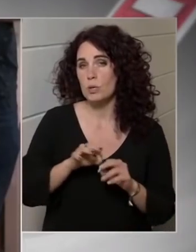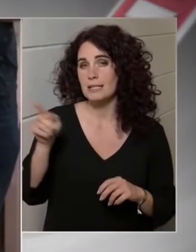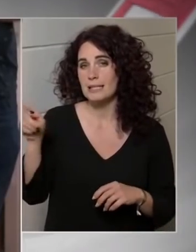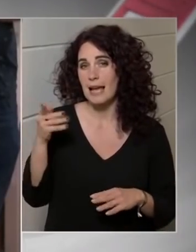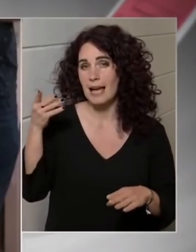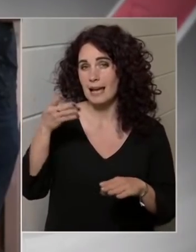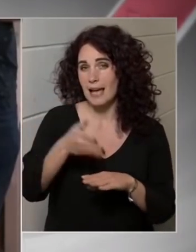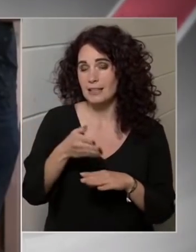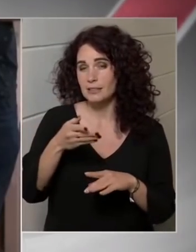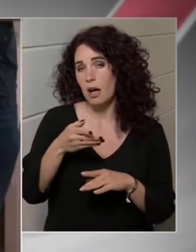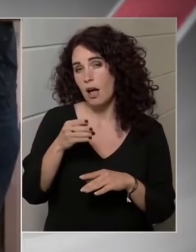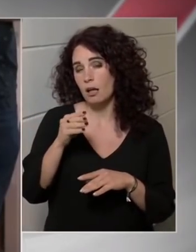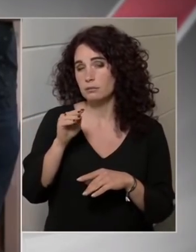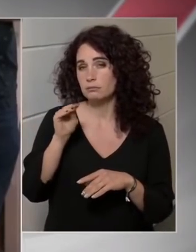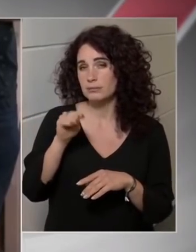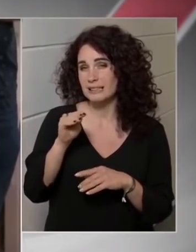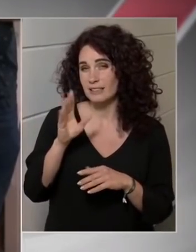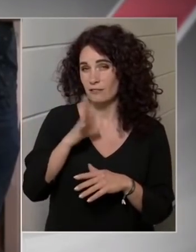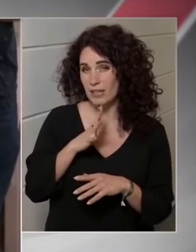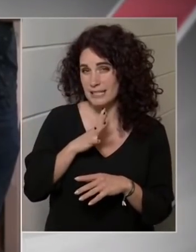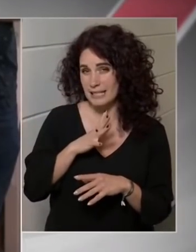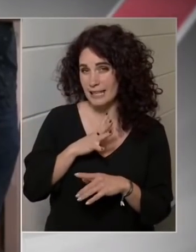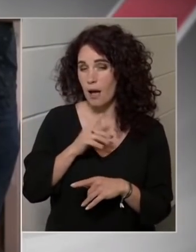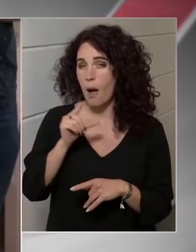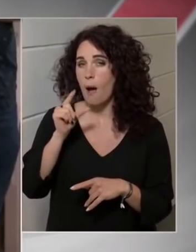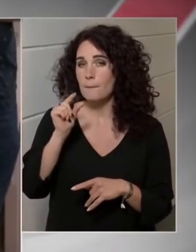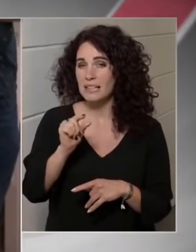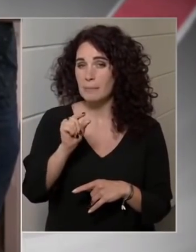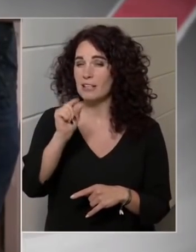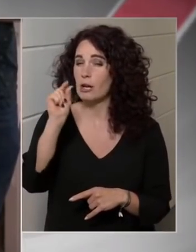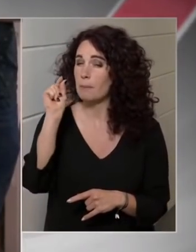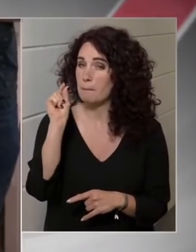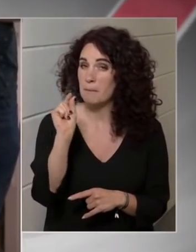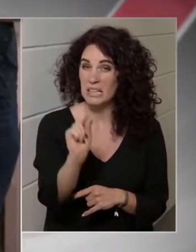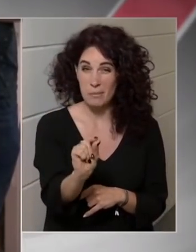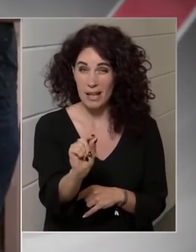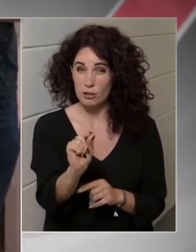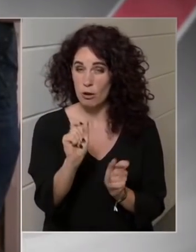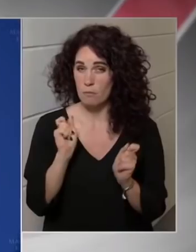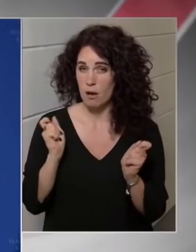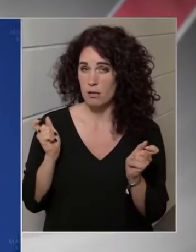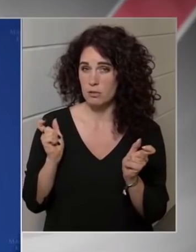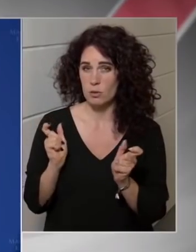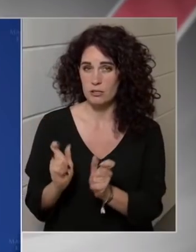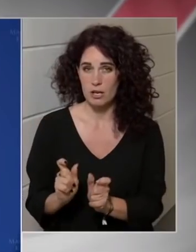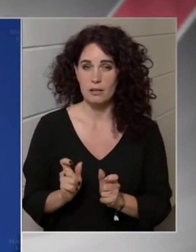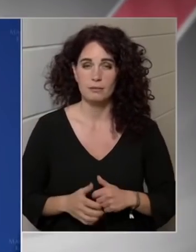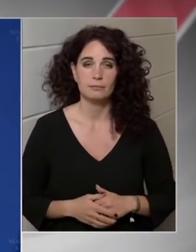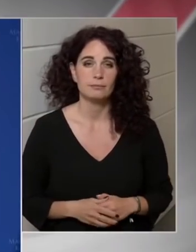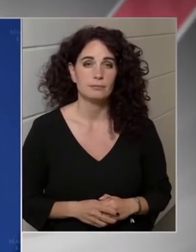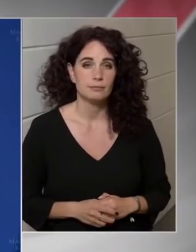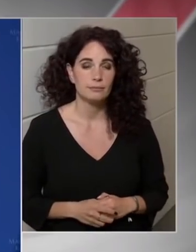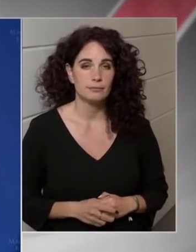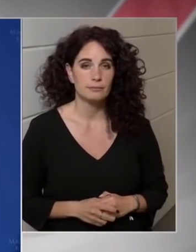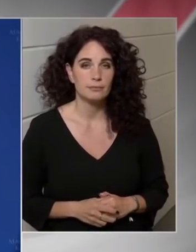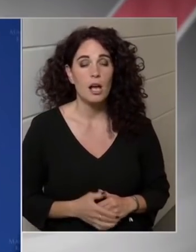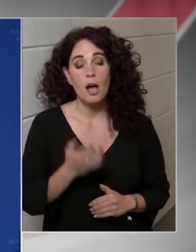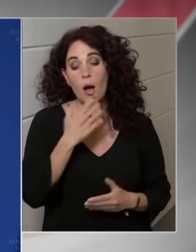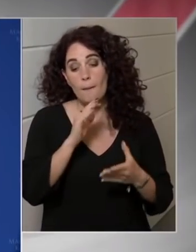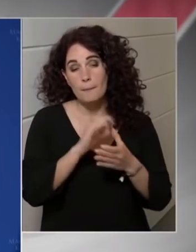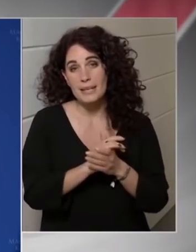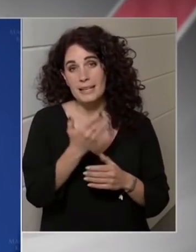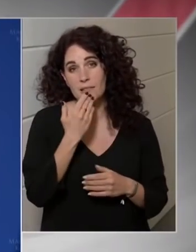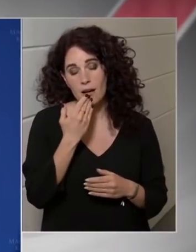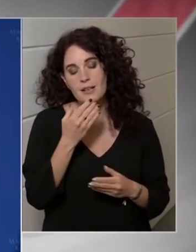jelentett veszélyt még a minimális nál is minimálisabbra szorítsák. Sziwi Spacem Parabellum. Bégét akarsz készülj a